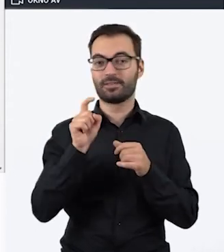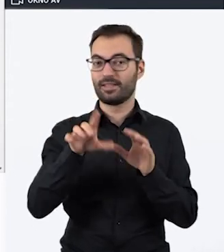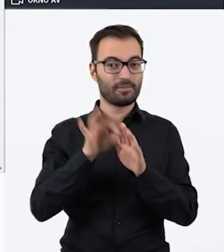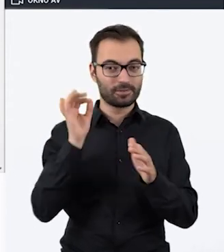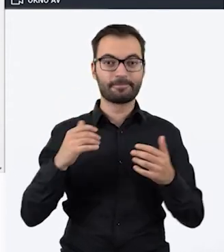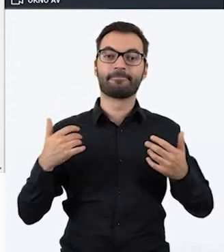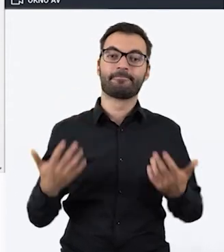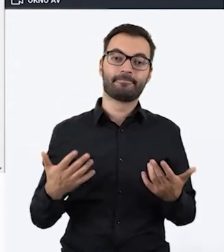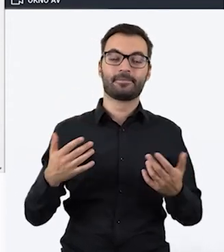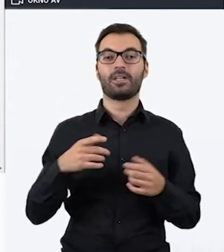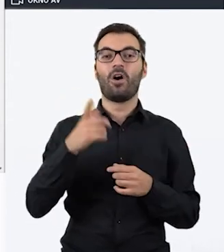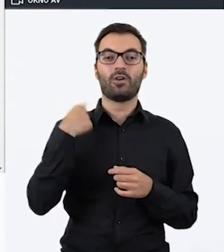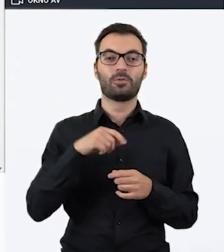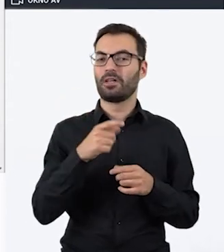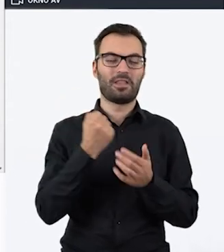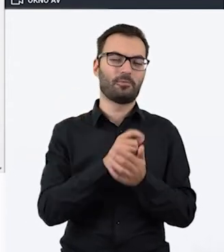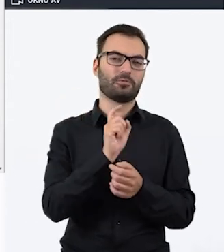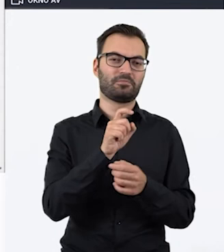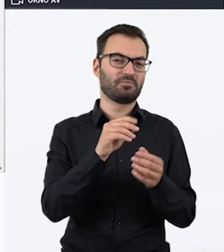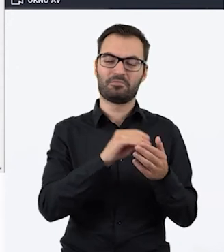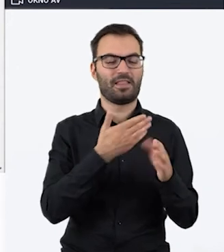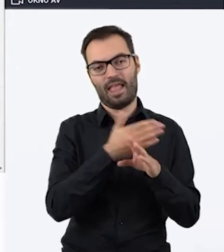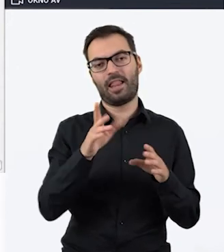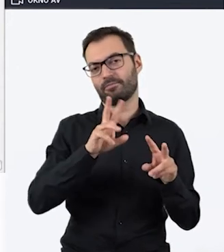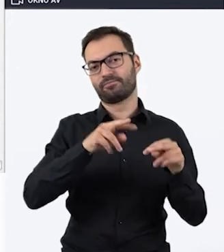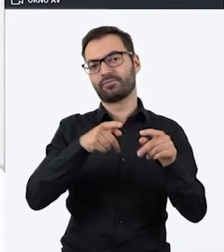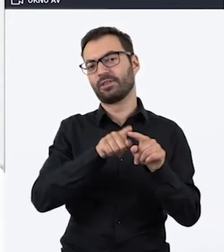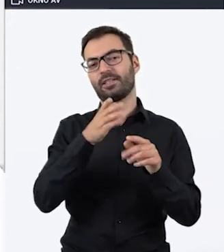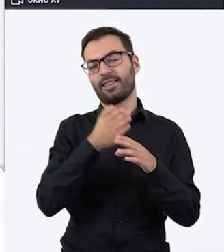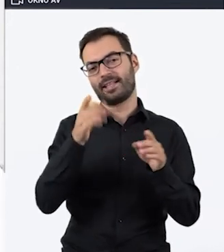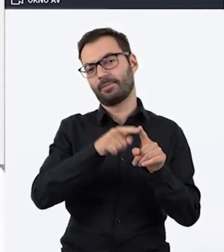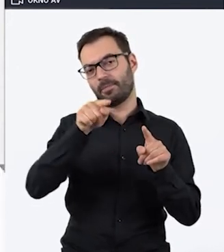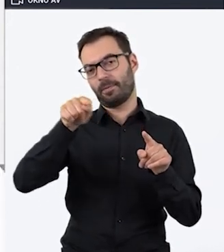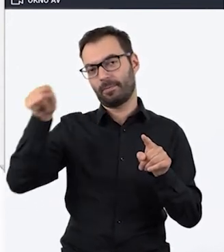zrobimy, to osoba może tego pola nie wypełnić i przejść do kolejnego kroku.